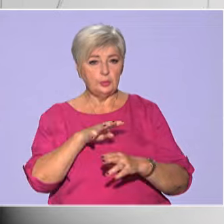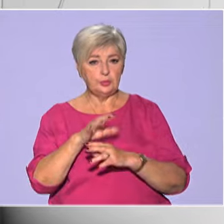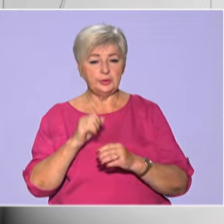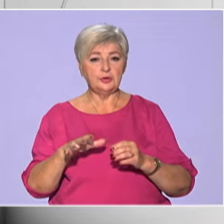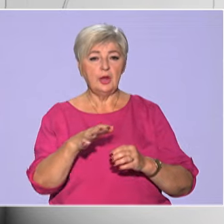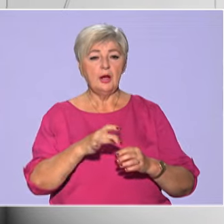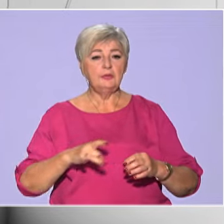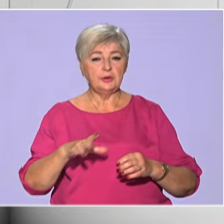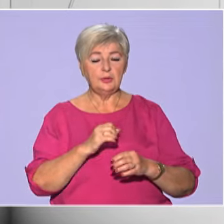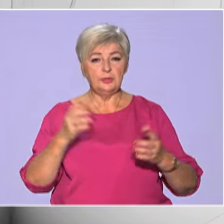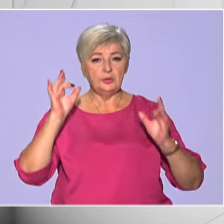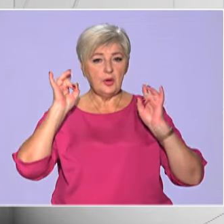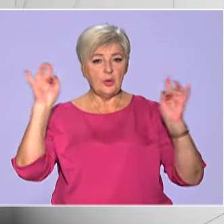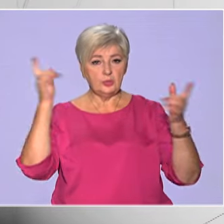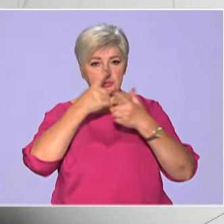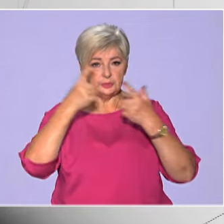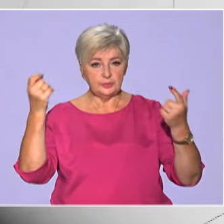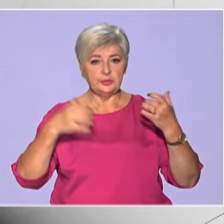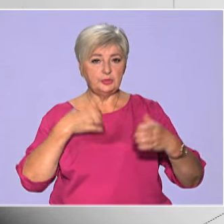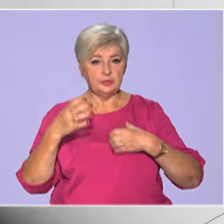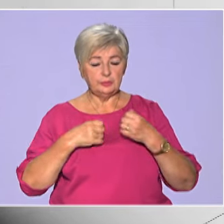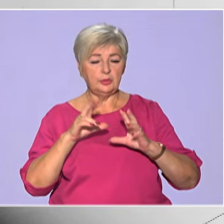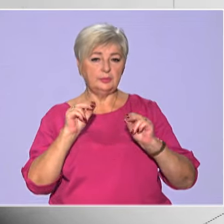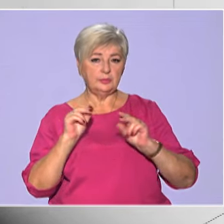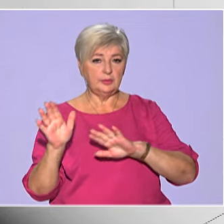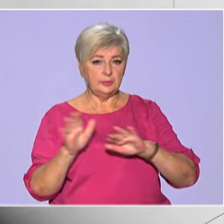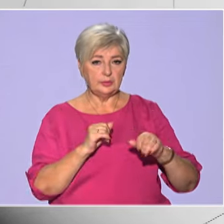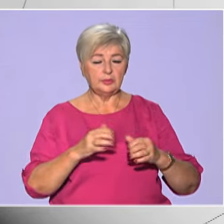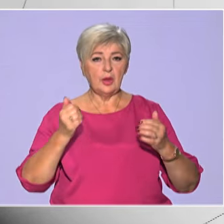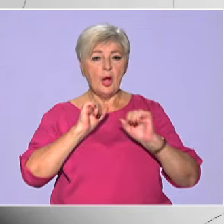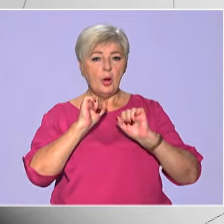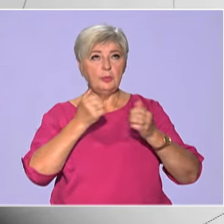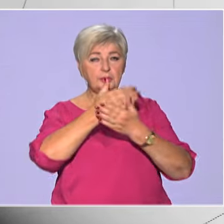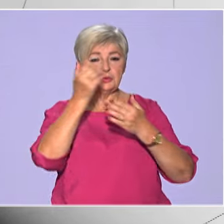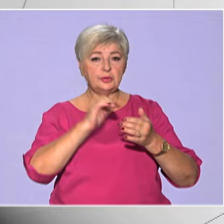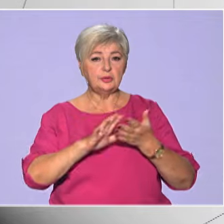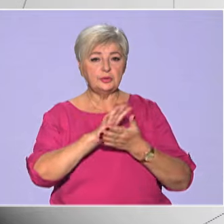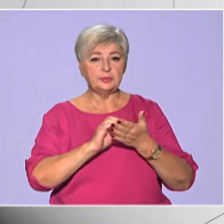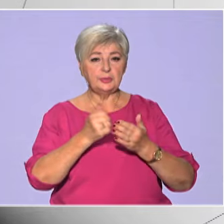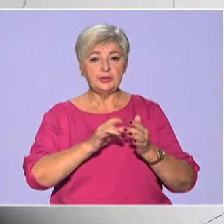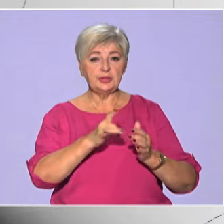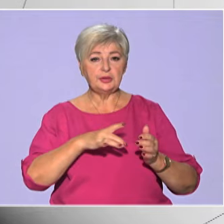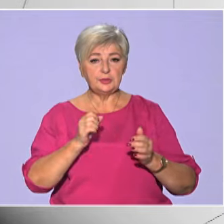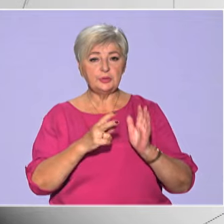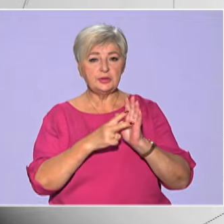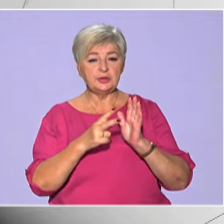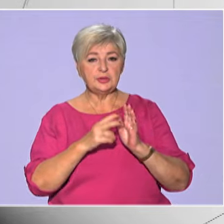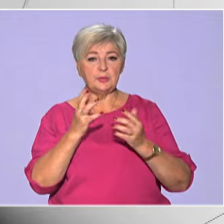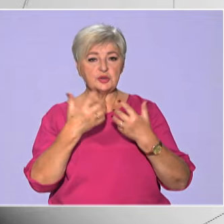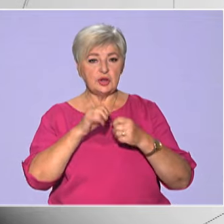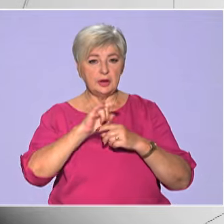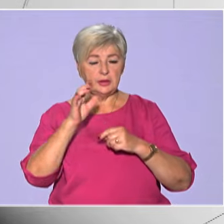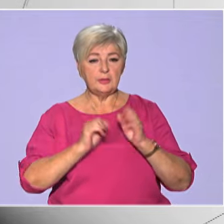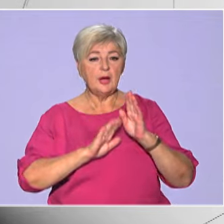оголошували повітряну тривогу, втім минулося. Оборонці неба збили над регіоном сім шахедів. А вже вранці